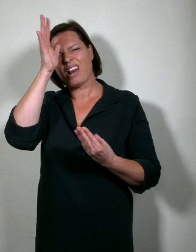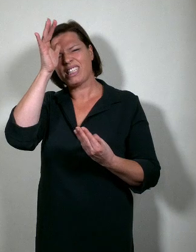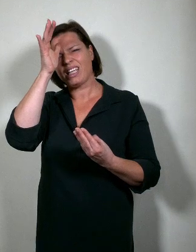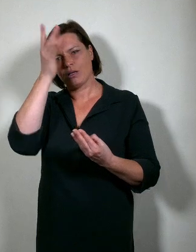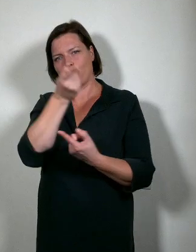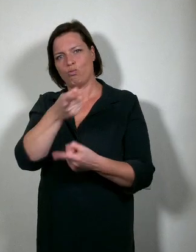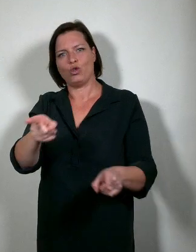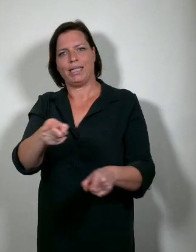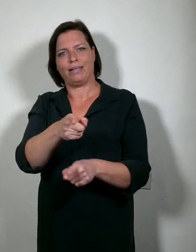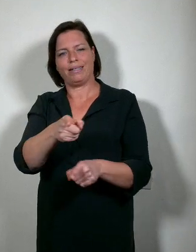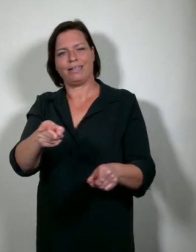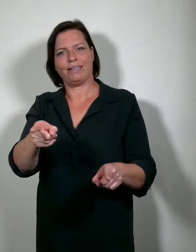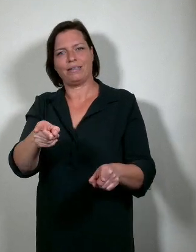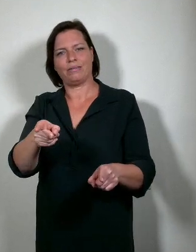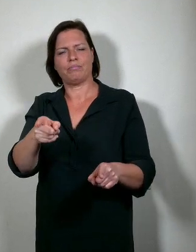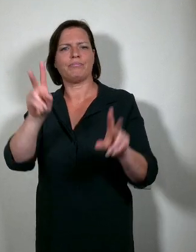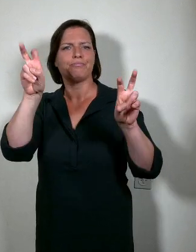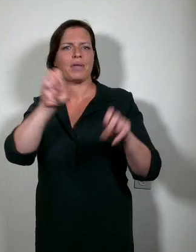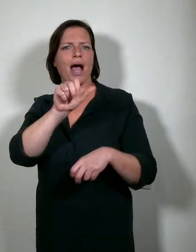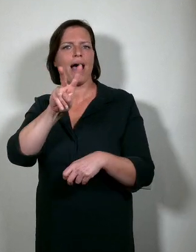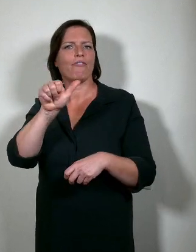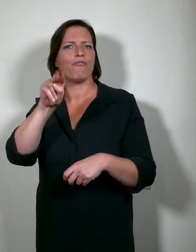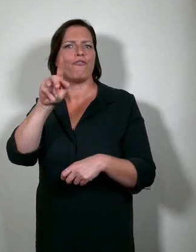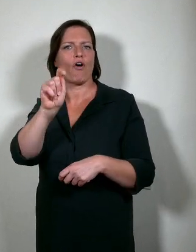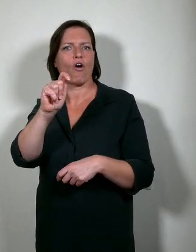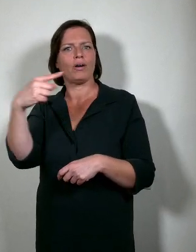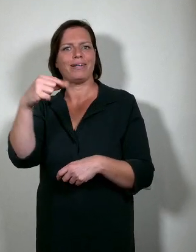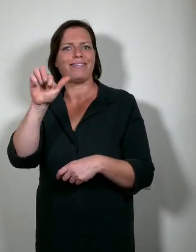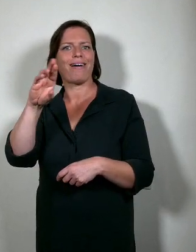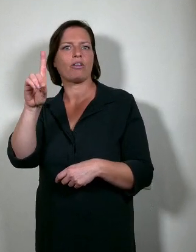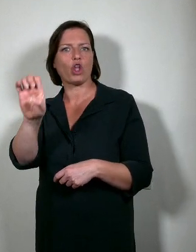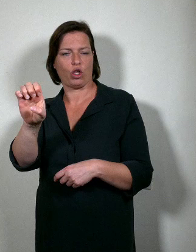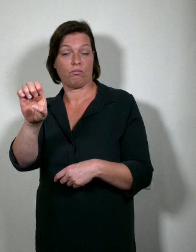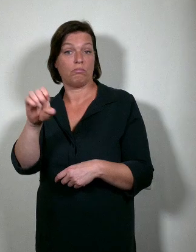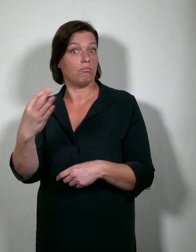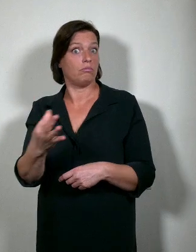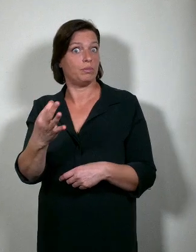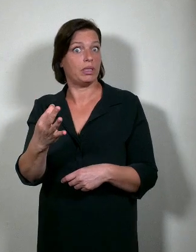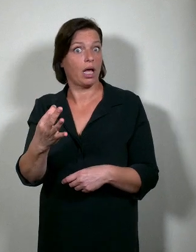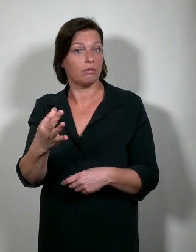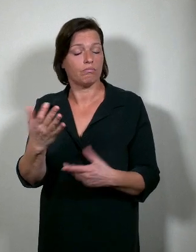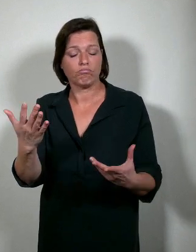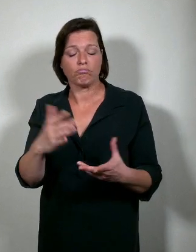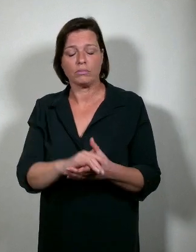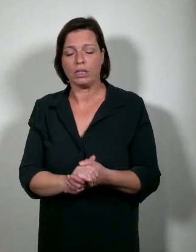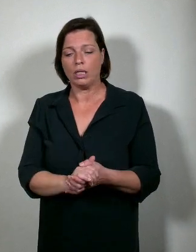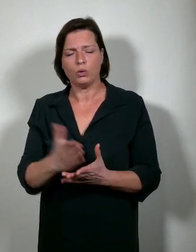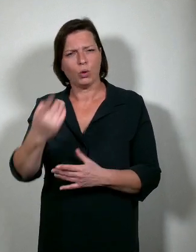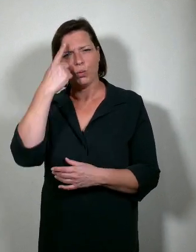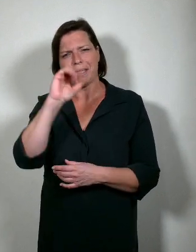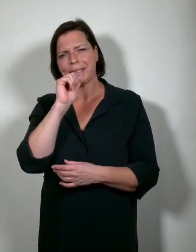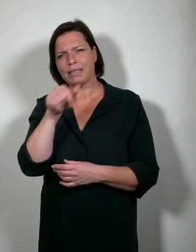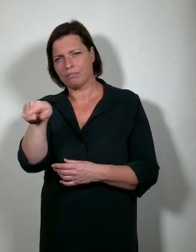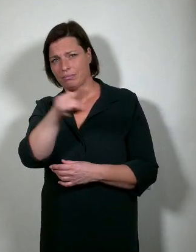muziek en voor avant-garde. Bijzonder was dat. En ik weet niet of u